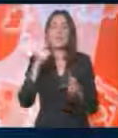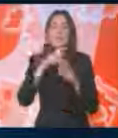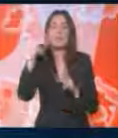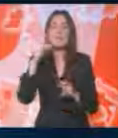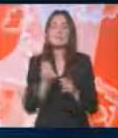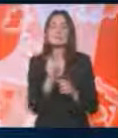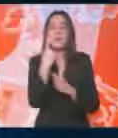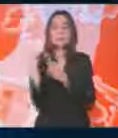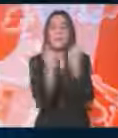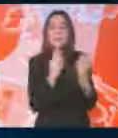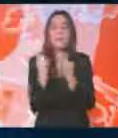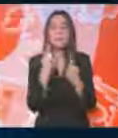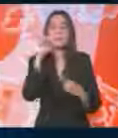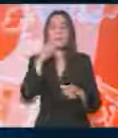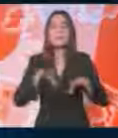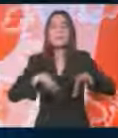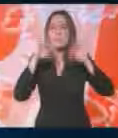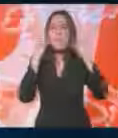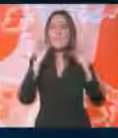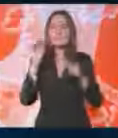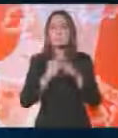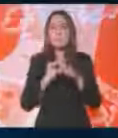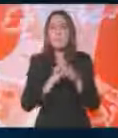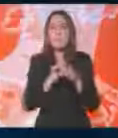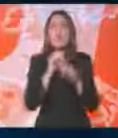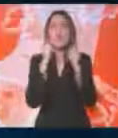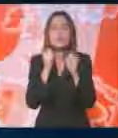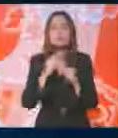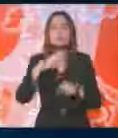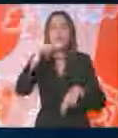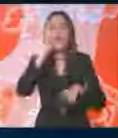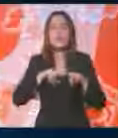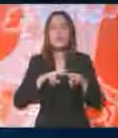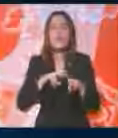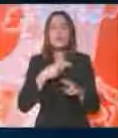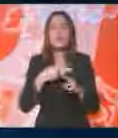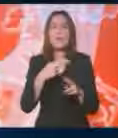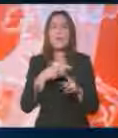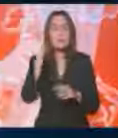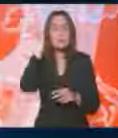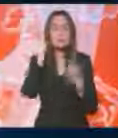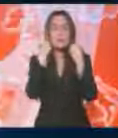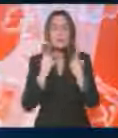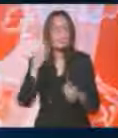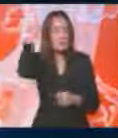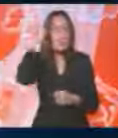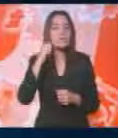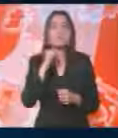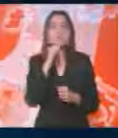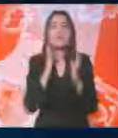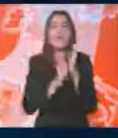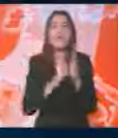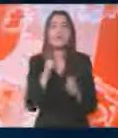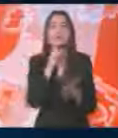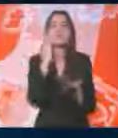steknu uslovi, da se proneđe kompromisno, održivo rešenje za budući status Kosova i Metohije,